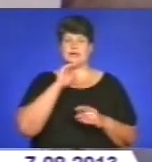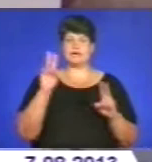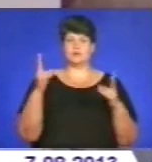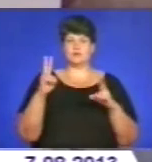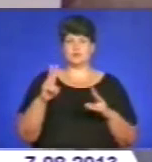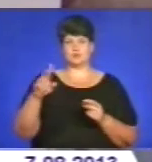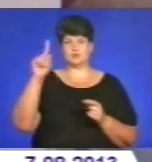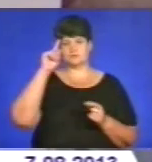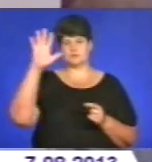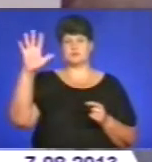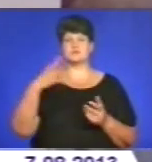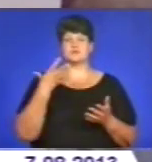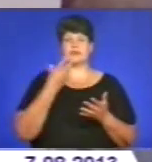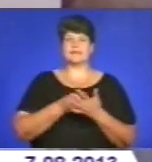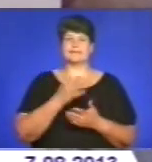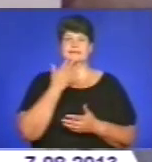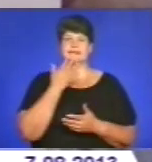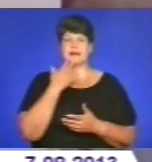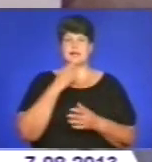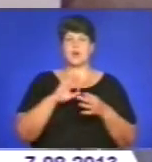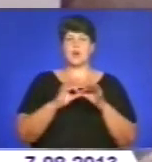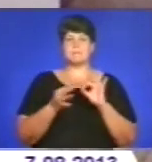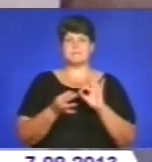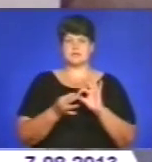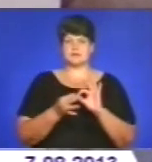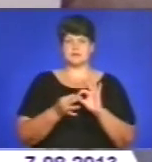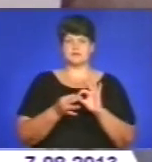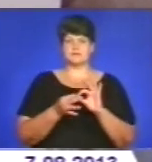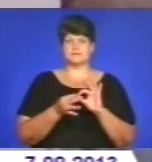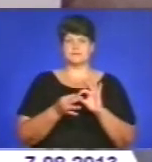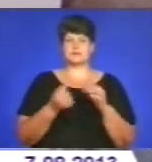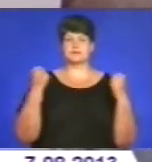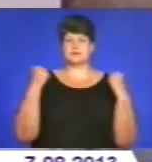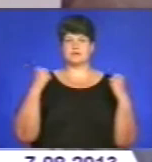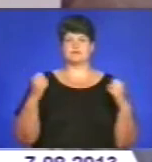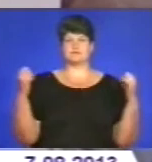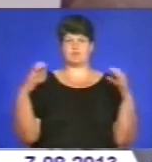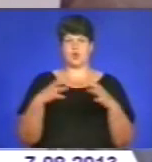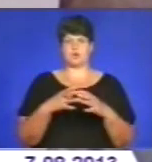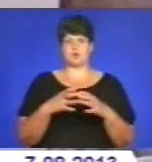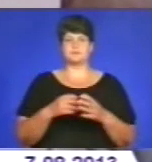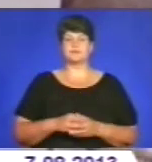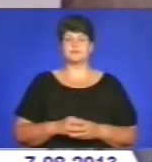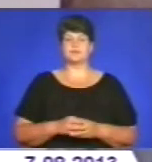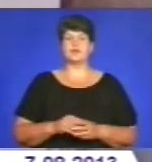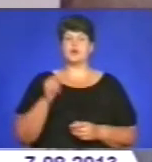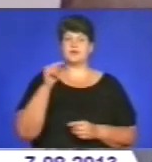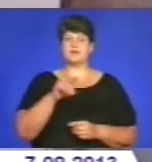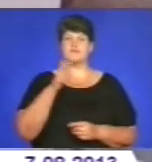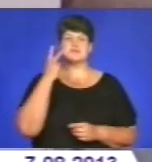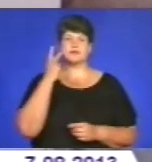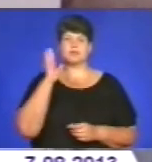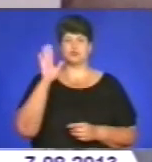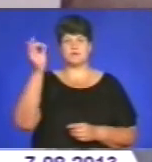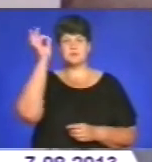своїх національних, олімпійських і спортивних збірних. Але вони завжди будуть